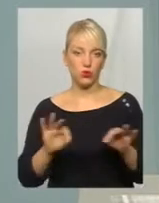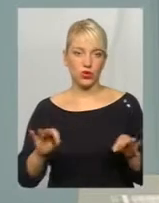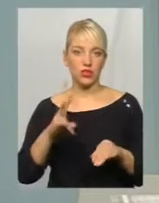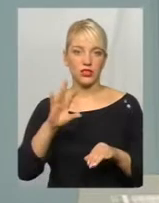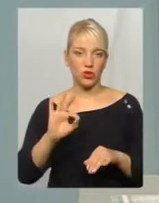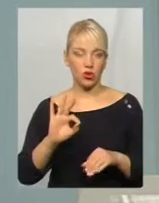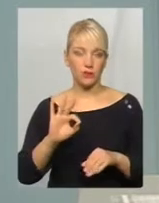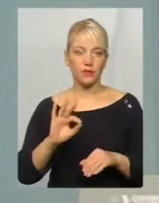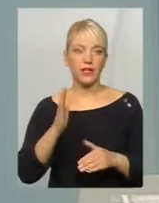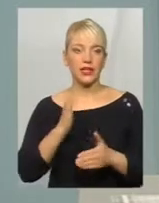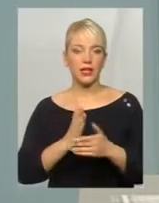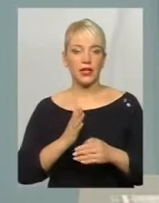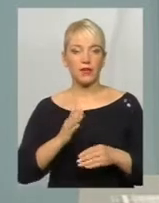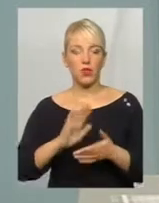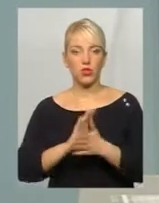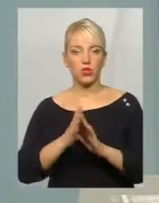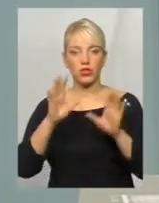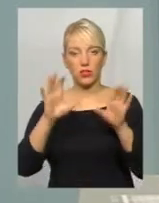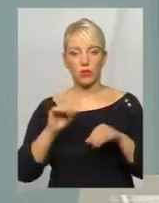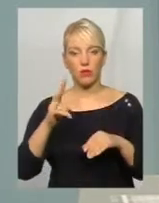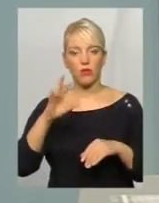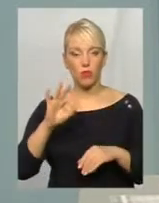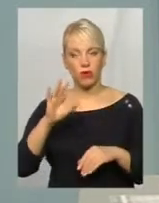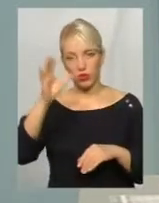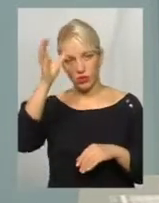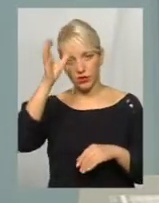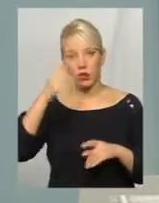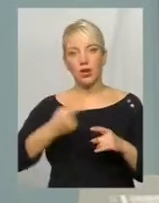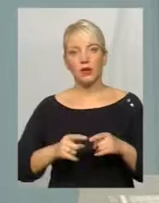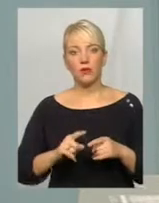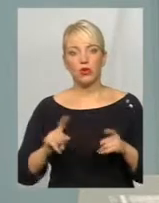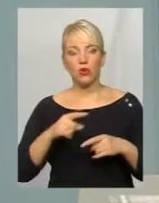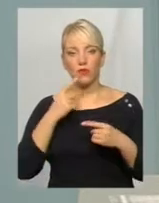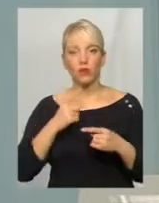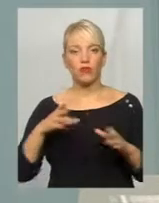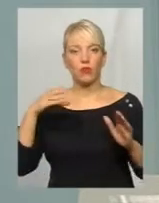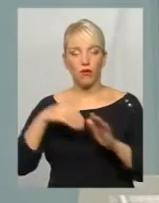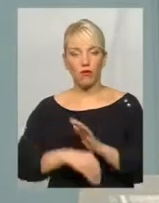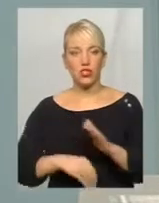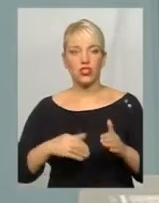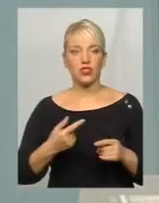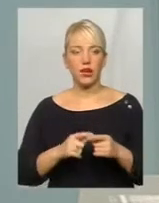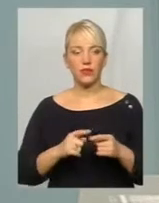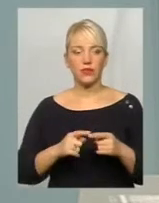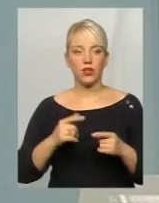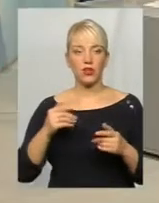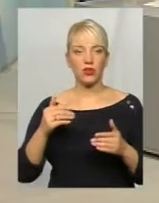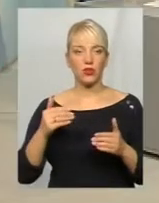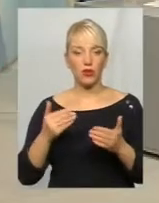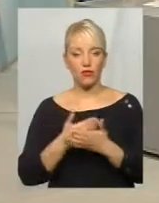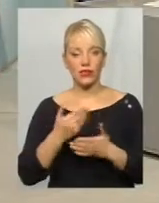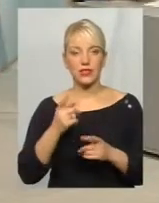прикінцеві положення закону про освіту, які говорять, що запровадження новизни, її треба робити